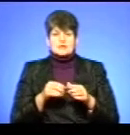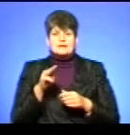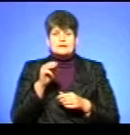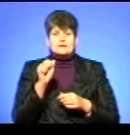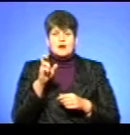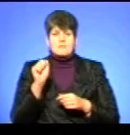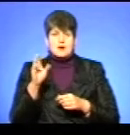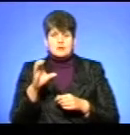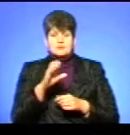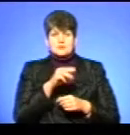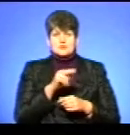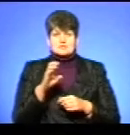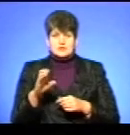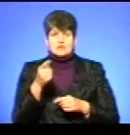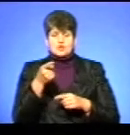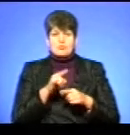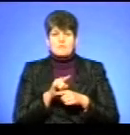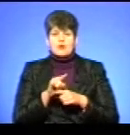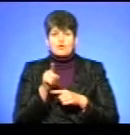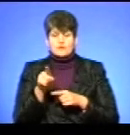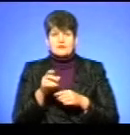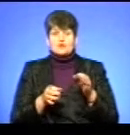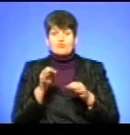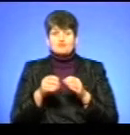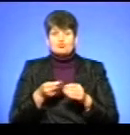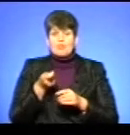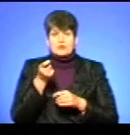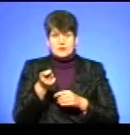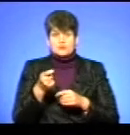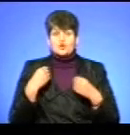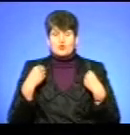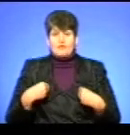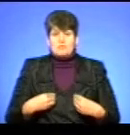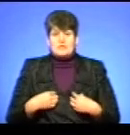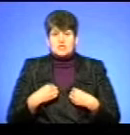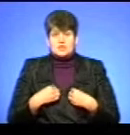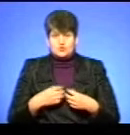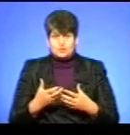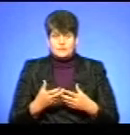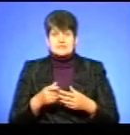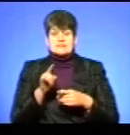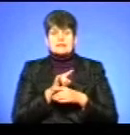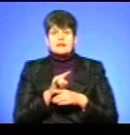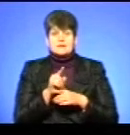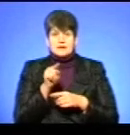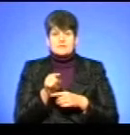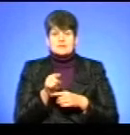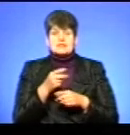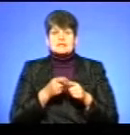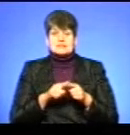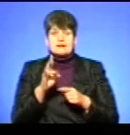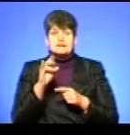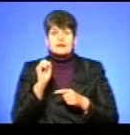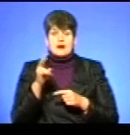Петро Сергійович. Я цьому брехунові, я на нього в суд подам. Ото йшов піджачку. За наклеп. Ти це наклеп.